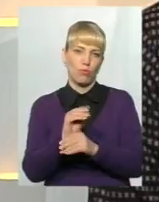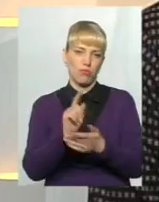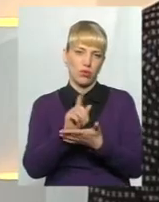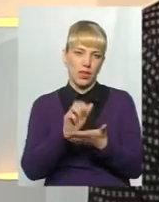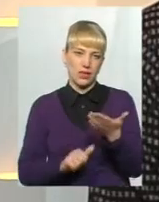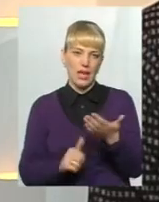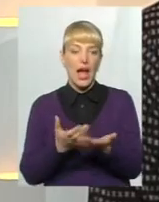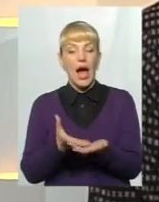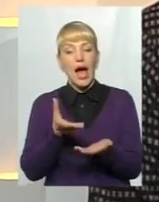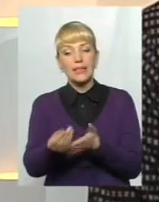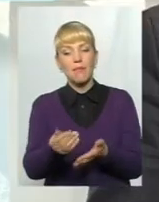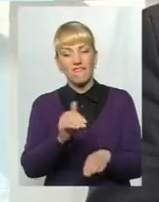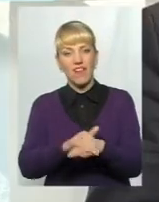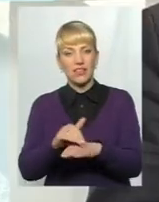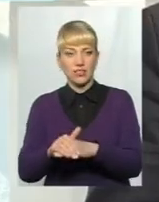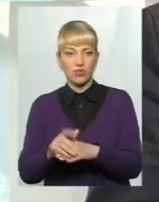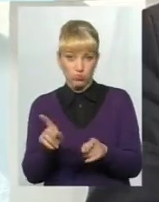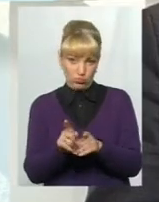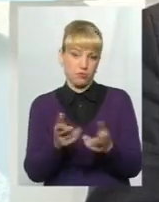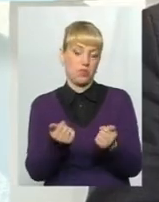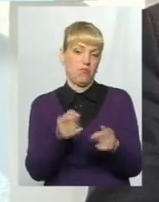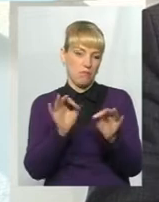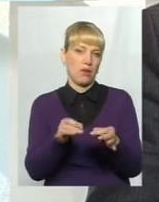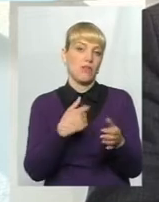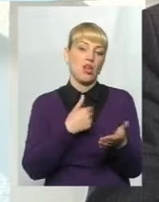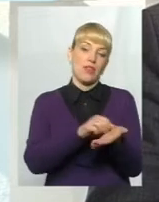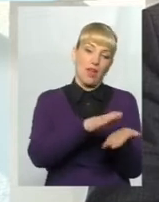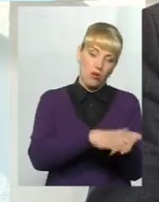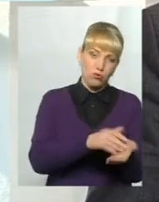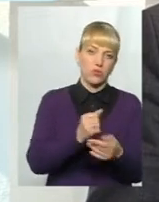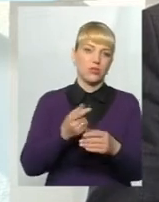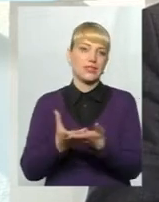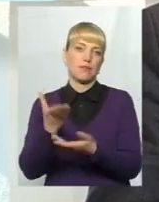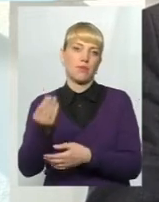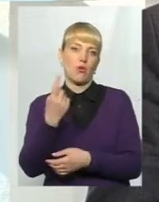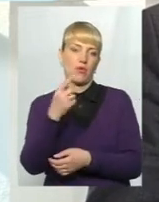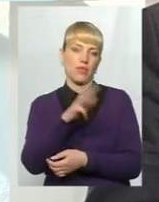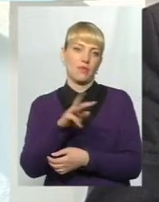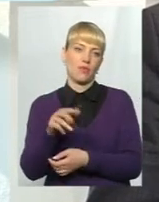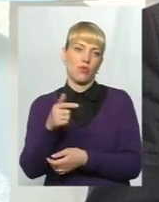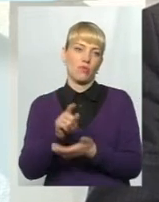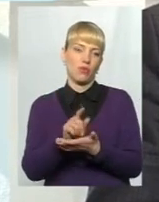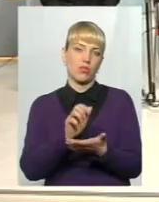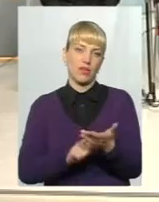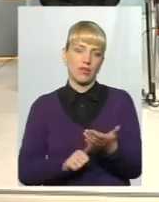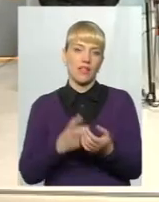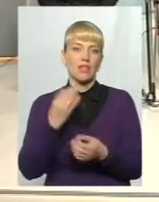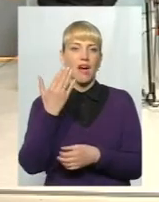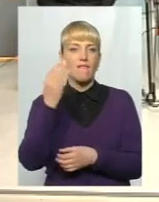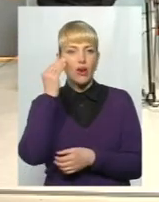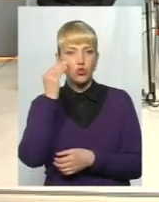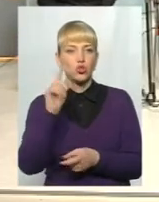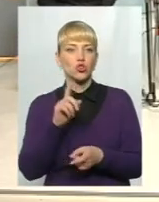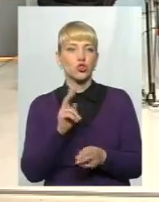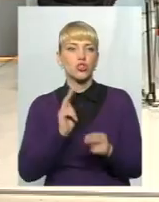сплачено фактично? Ну, сплачено, звичайно, якщо до нараховано, то сплачено, тому що існує і виконавчий клуб. На вашу думку, що